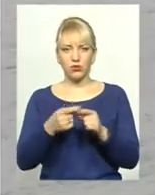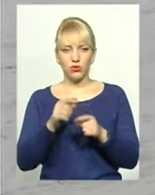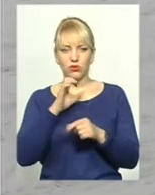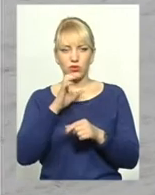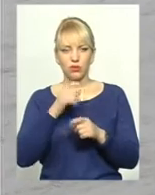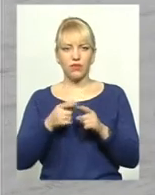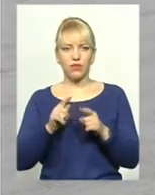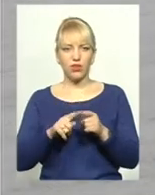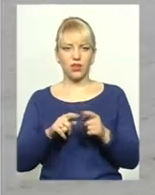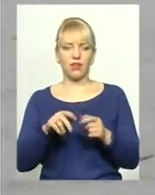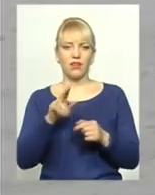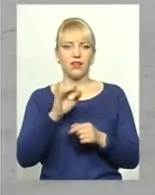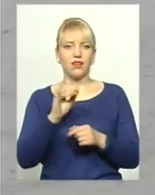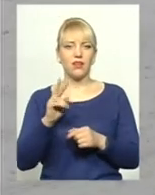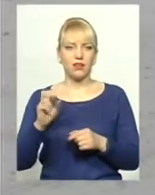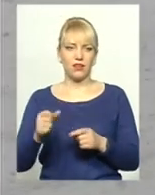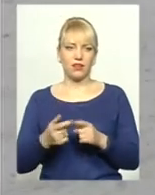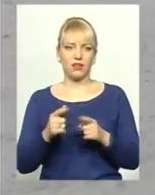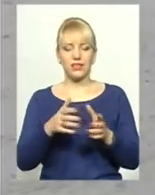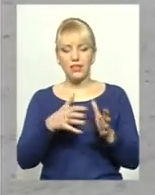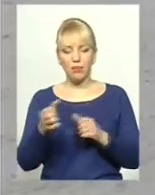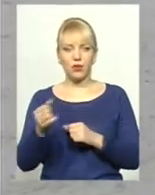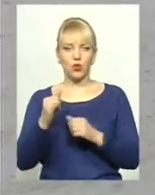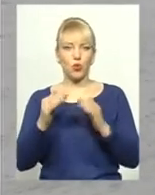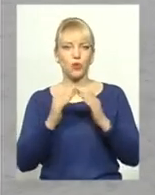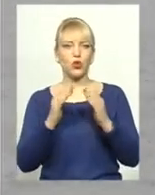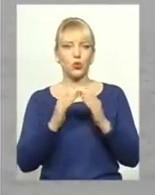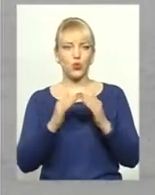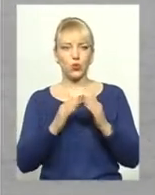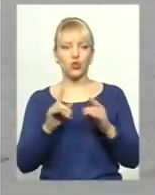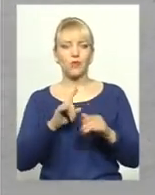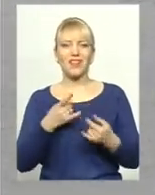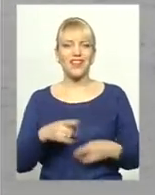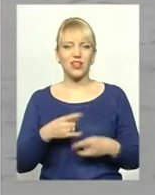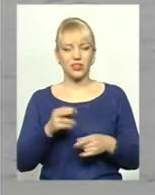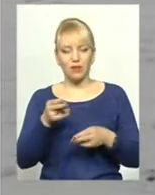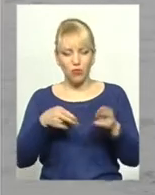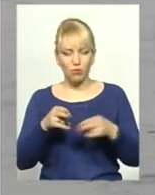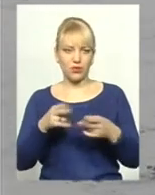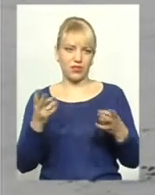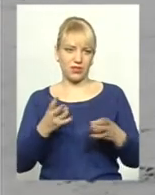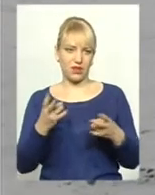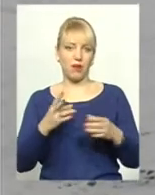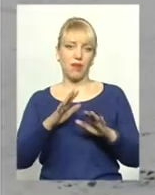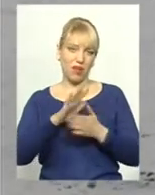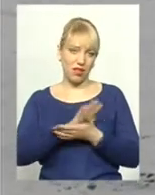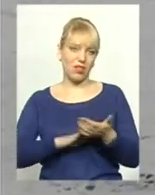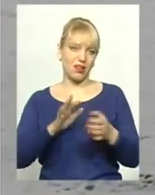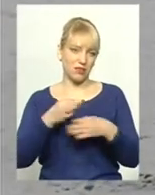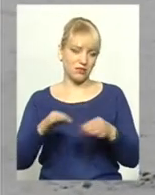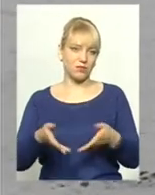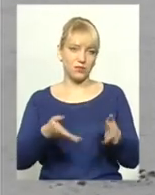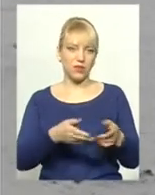дика, заберіть її в притулок. І для того, щоб вона не народжувала, щоб ми її просто прострізували, що вона може бути вільна на